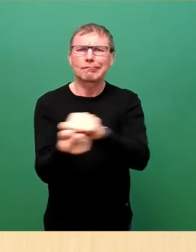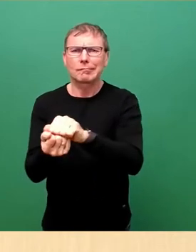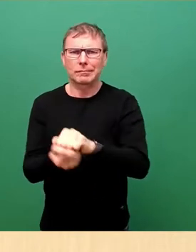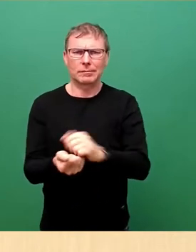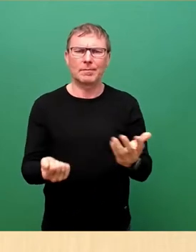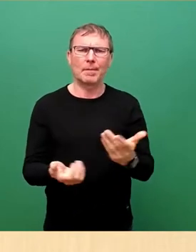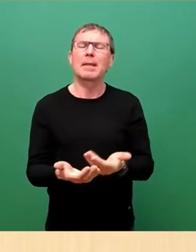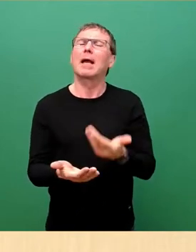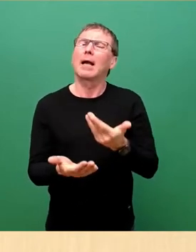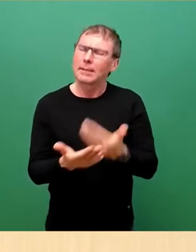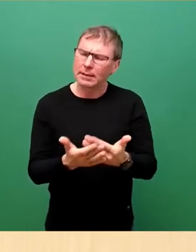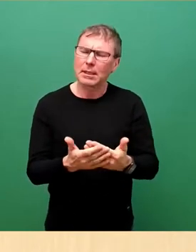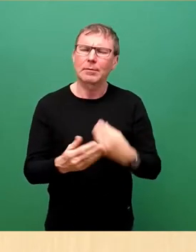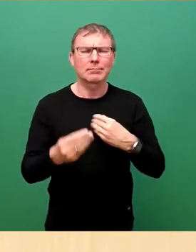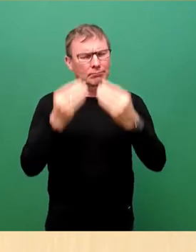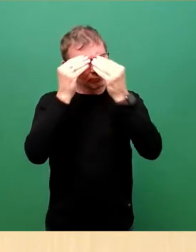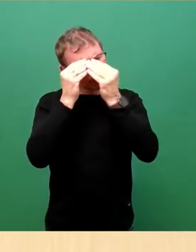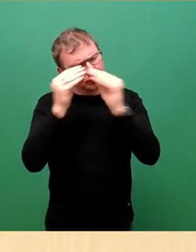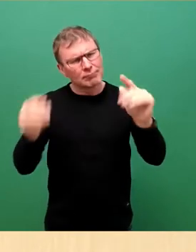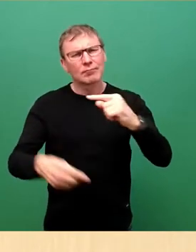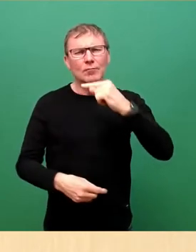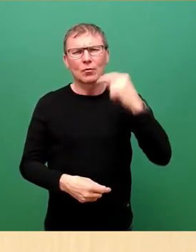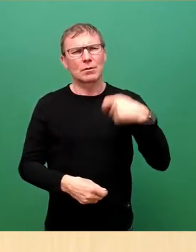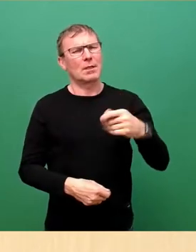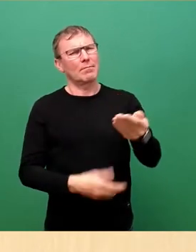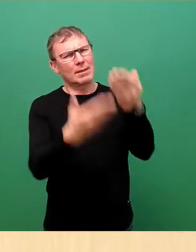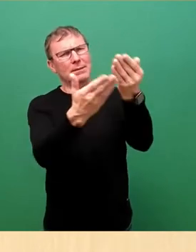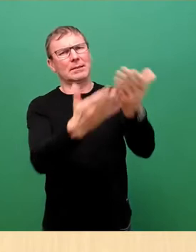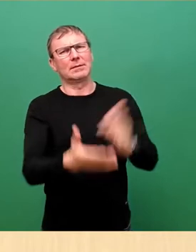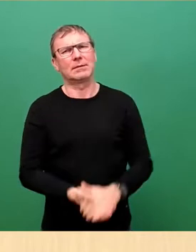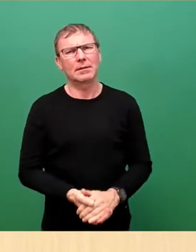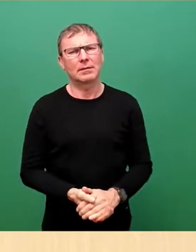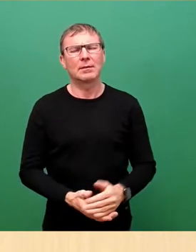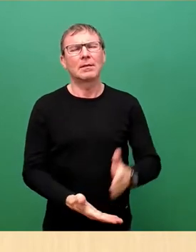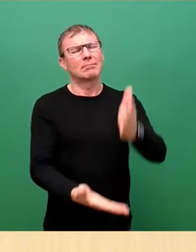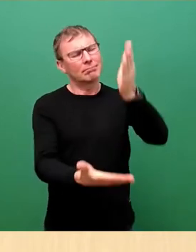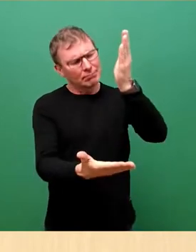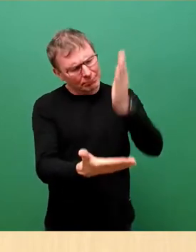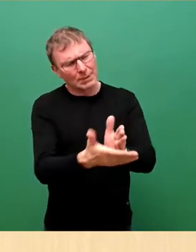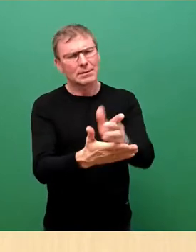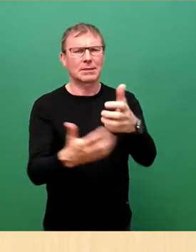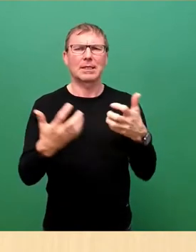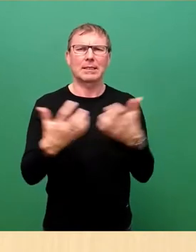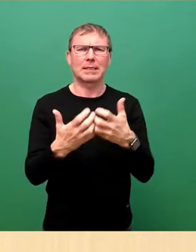appellieren wir an den russischen Präsidenten, beenden Sie diesen Krieg jetzt.